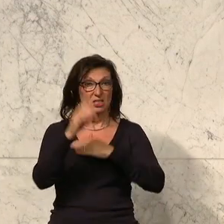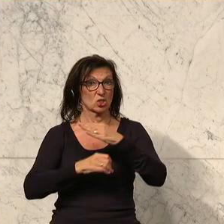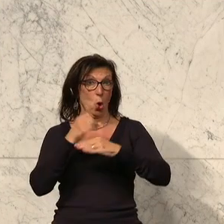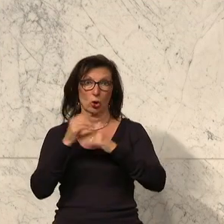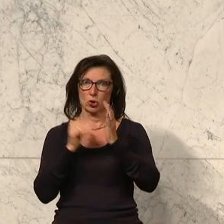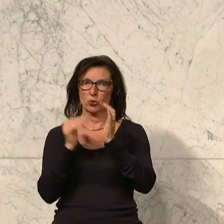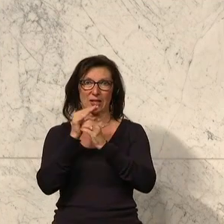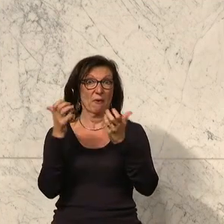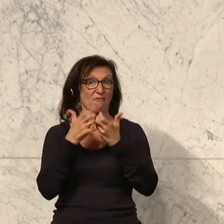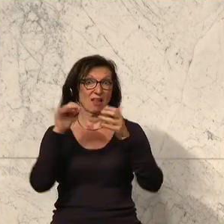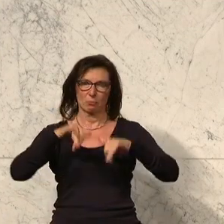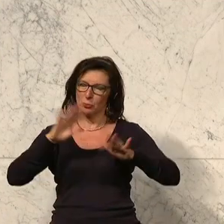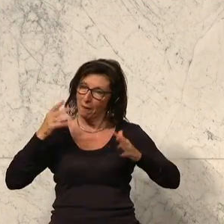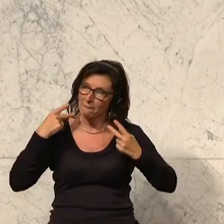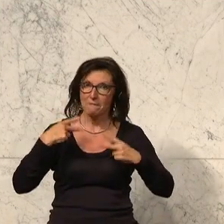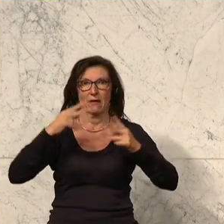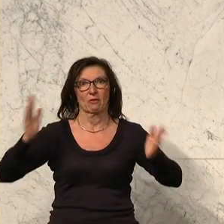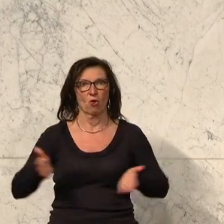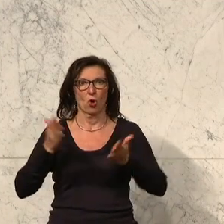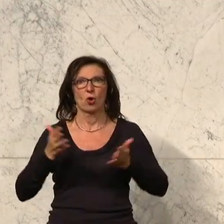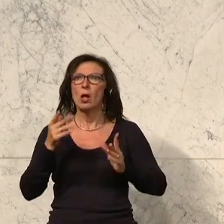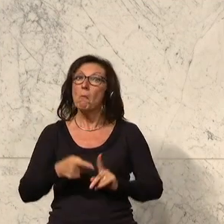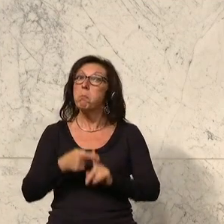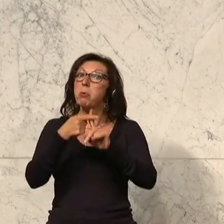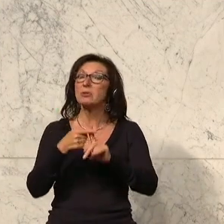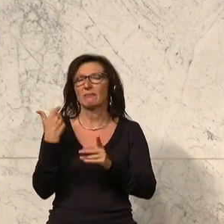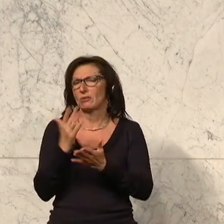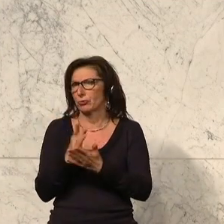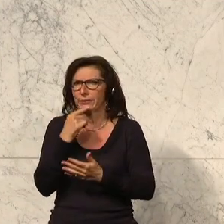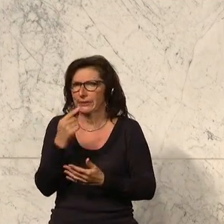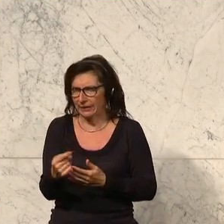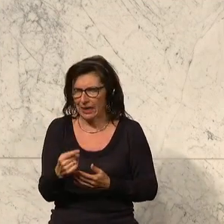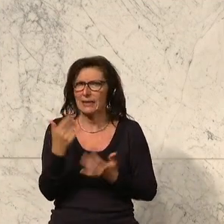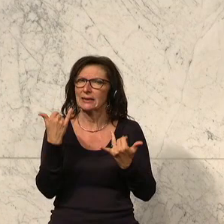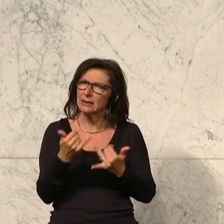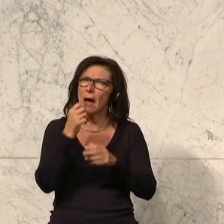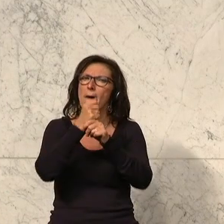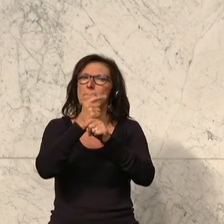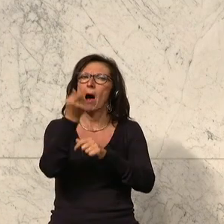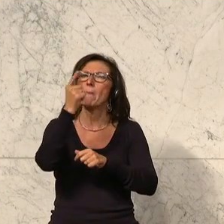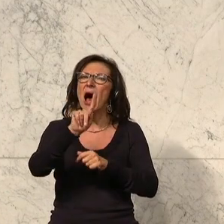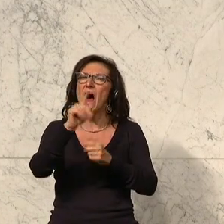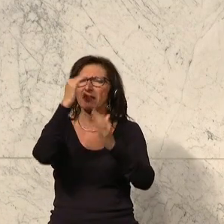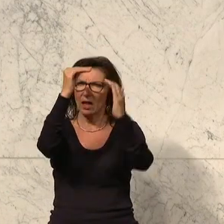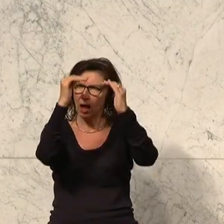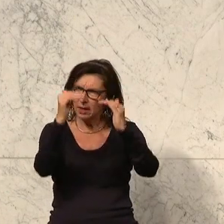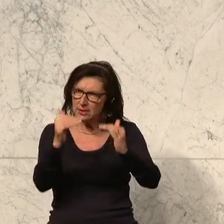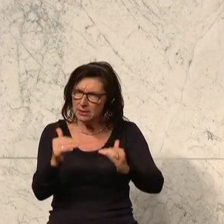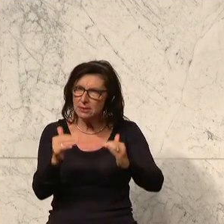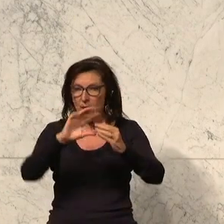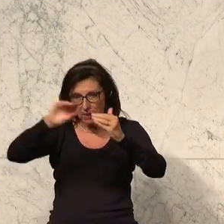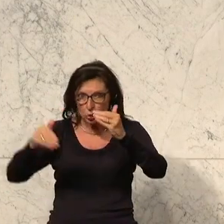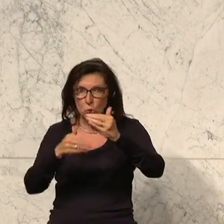weiter zu fördern. Wir finden es auch positiv, das wurde schon gesagt, der Baumartenkatalog wird aufgestockt, das macht aus unserer Sicht Sinn.